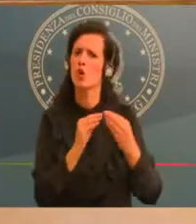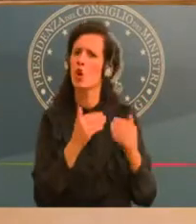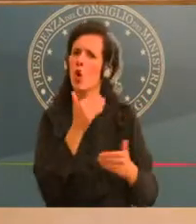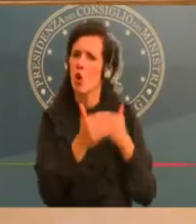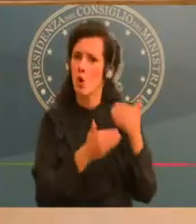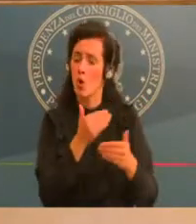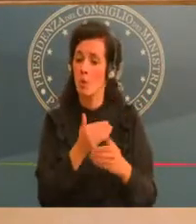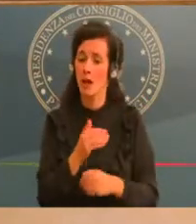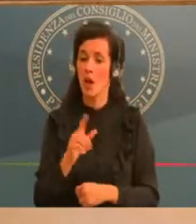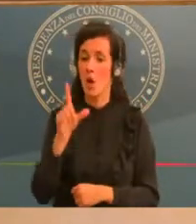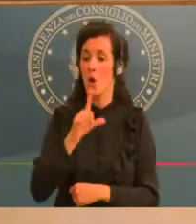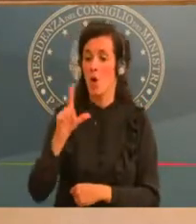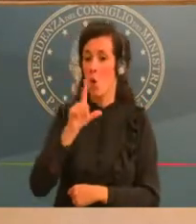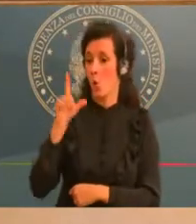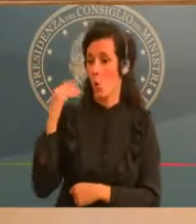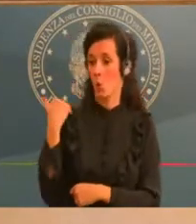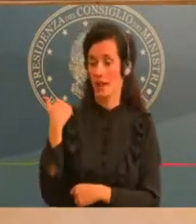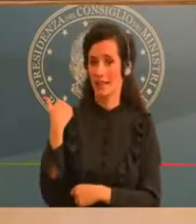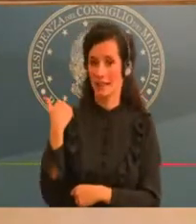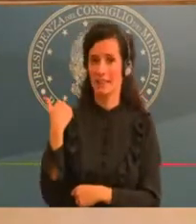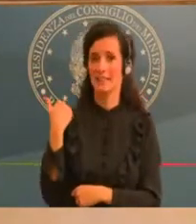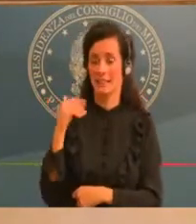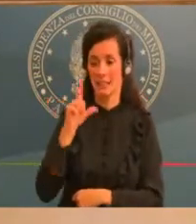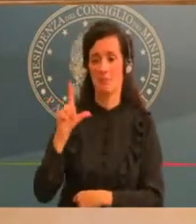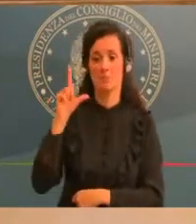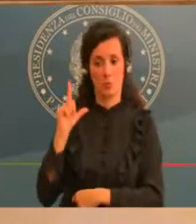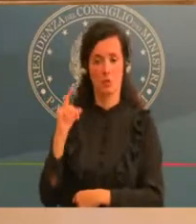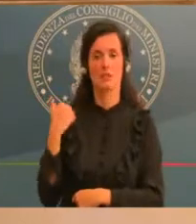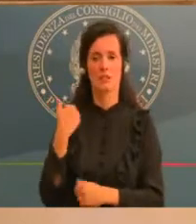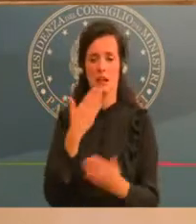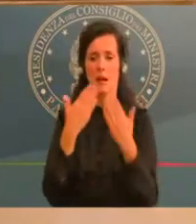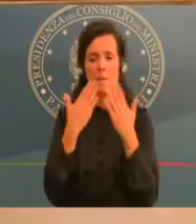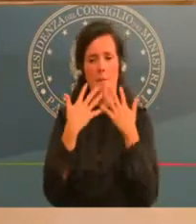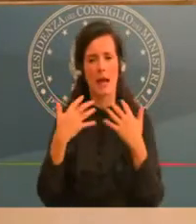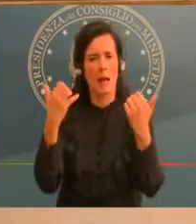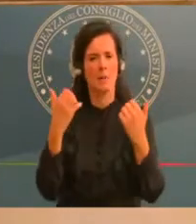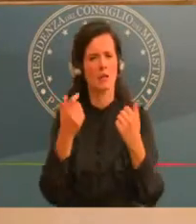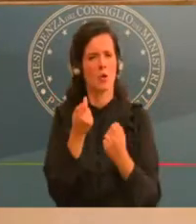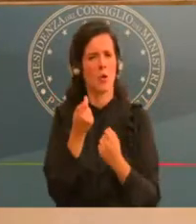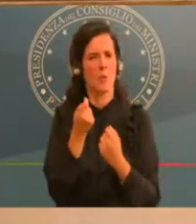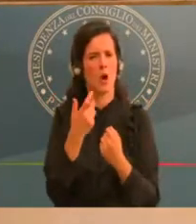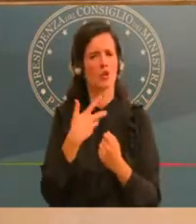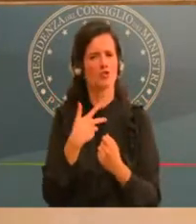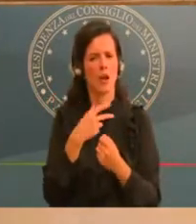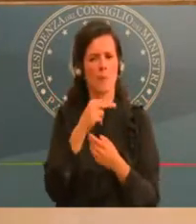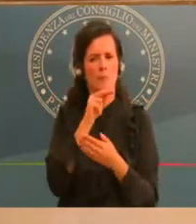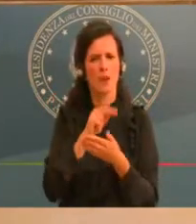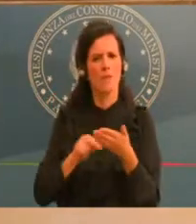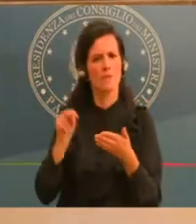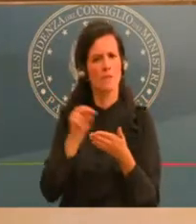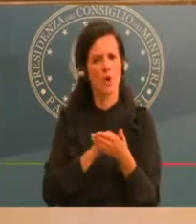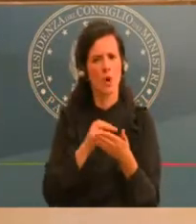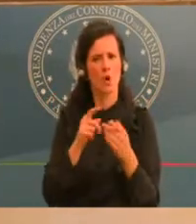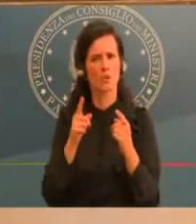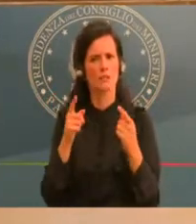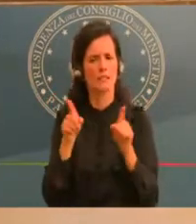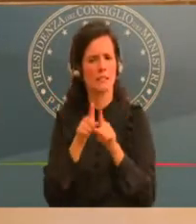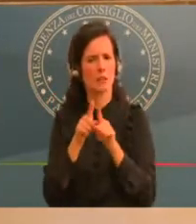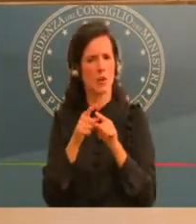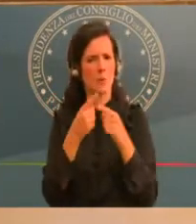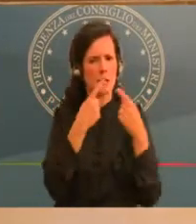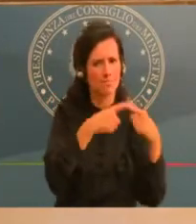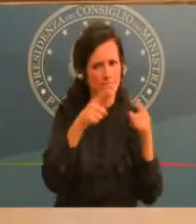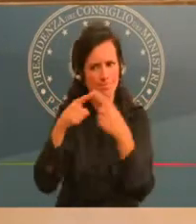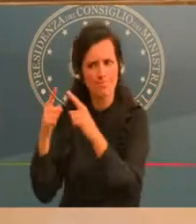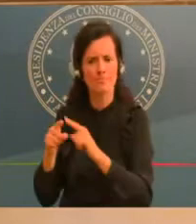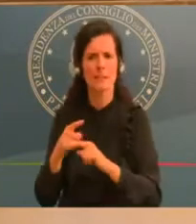incrociati insomma delle approvazioni delle astensioni sulle risoluzioni rispetto al nuovo DPCM ma quelle piccole aperture sembrano quasi